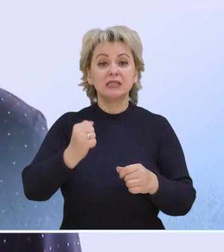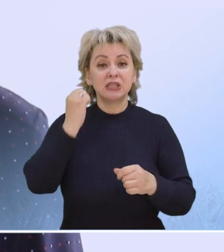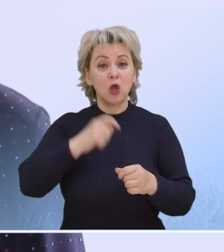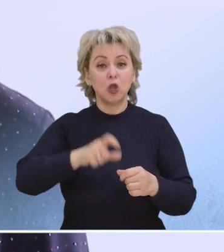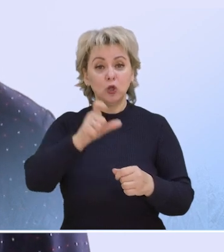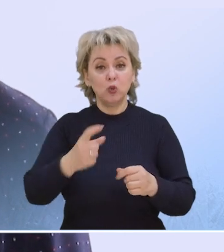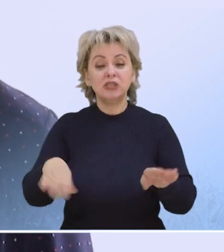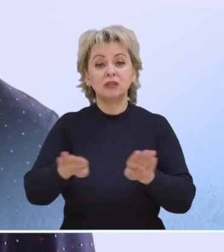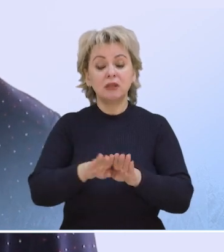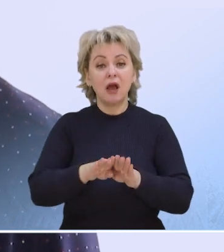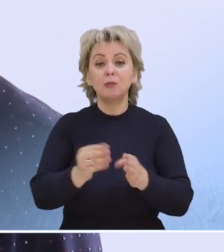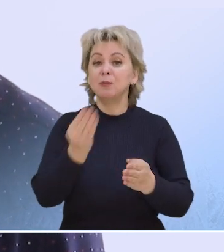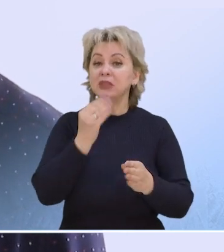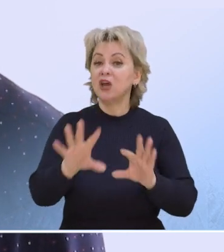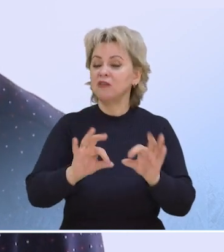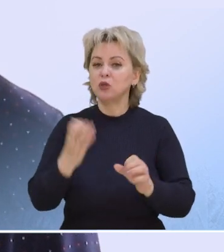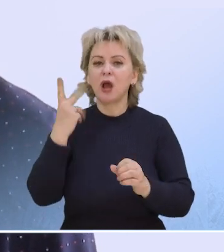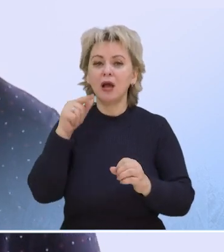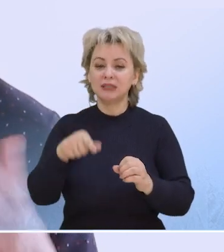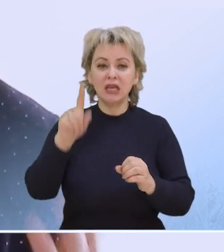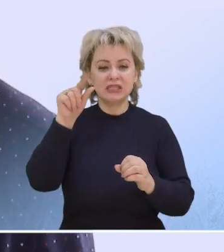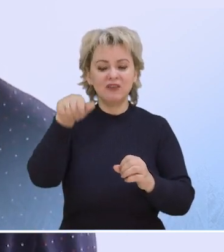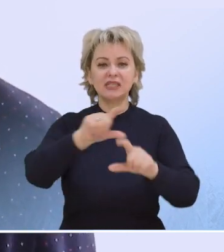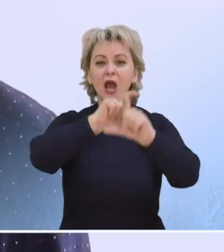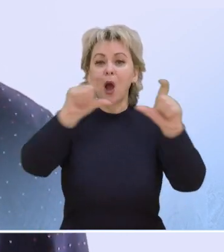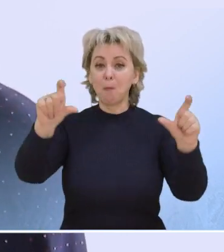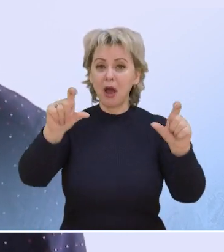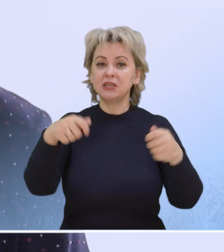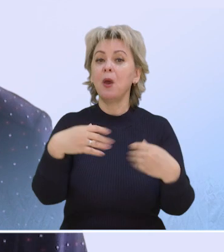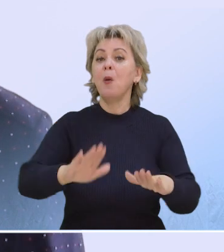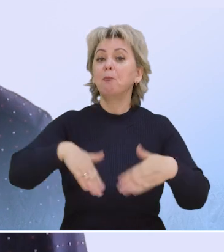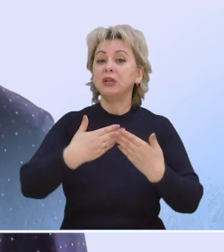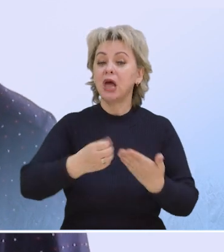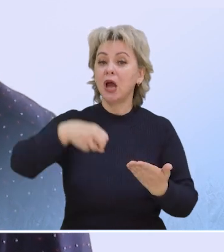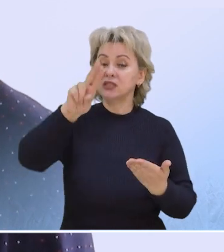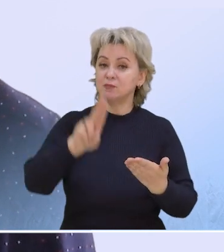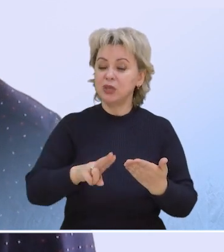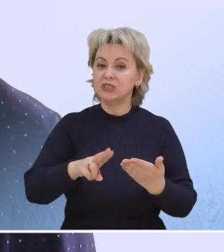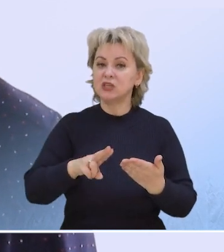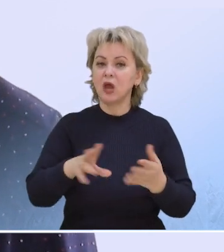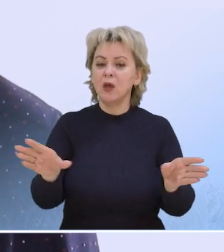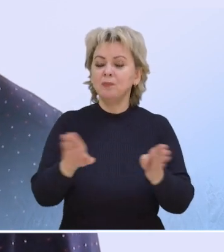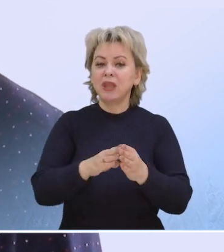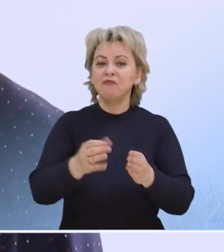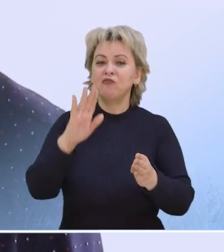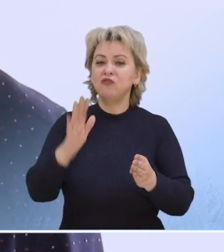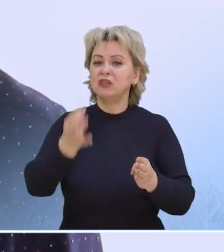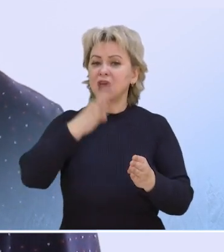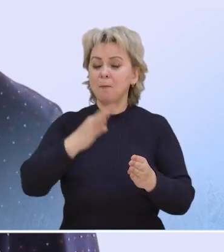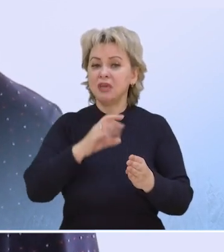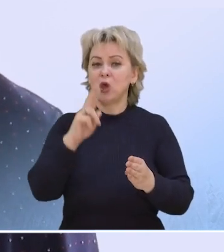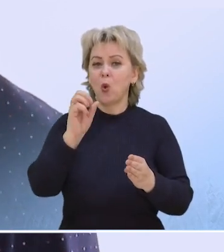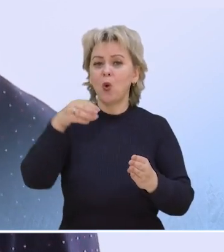ведутся, так называемое функциональное питание. Когда там известные компании сетевые предлагают там специально сбалансированные